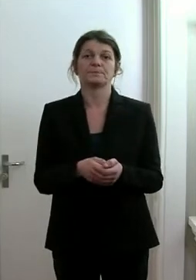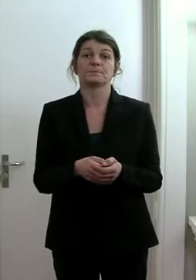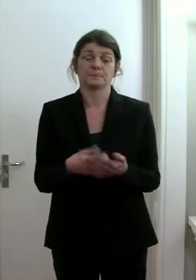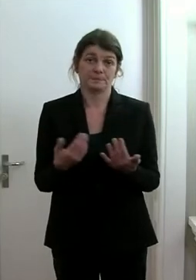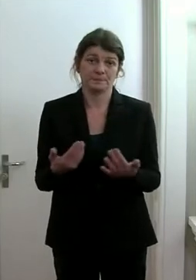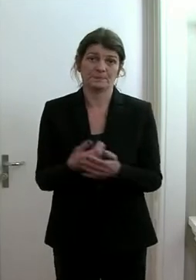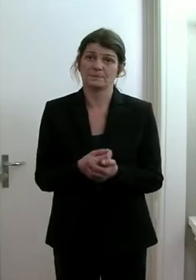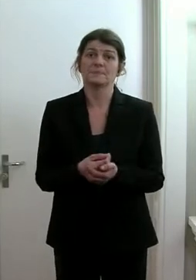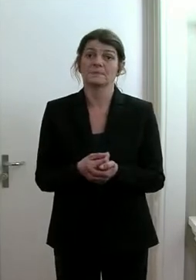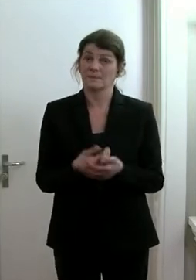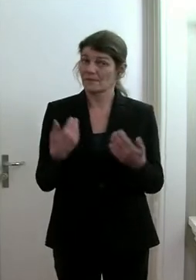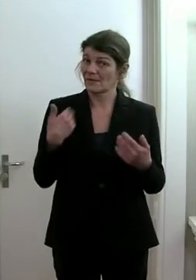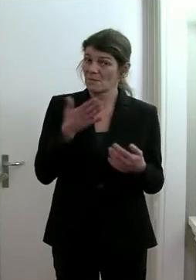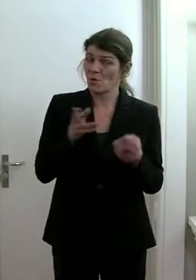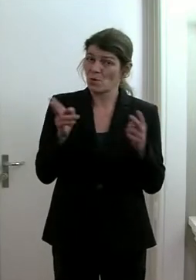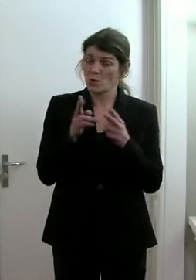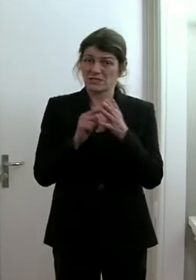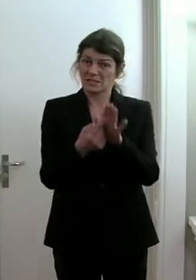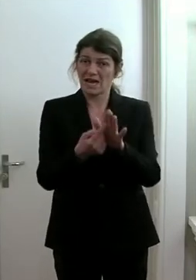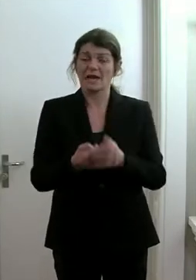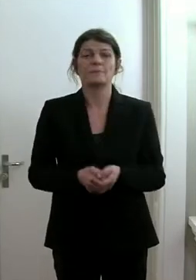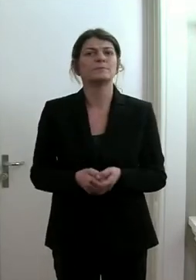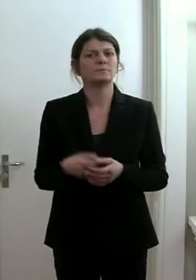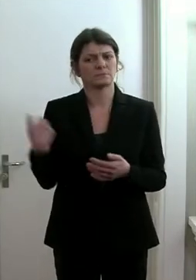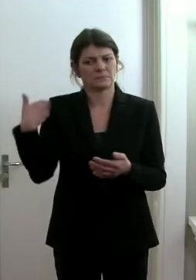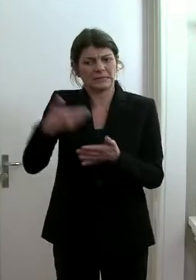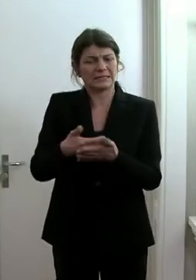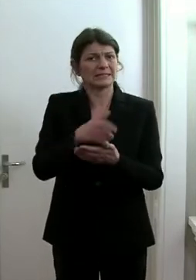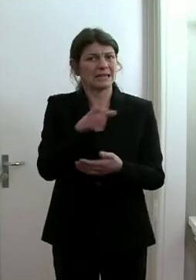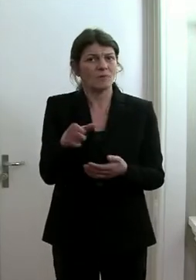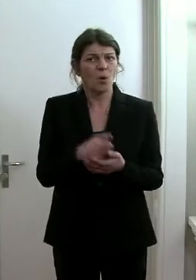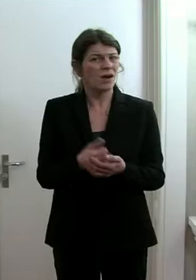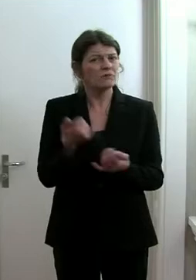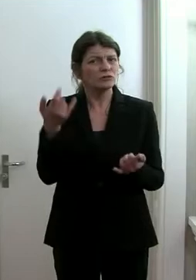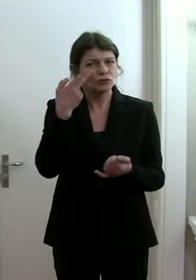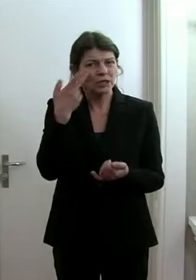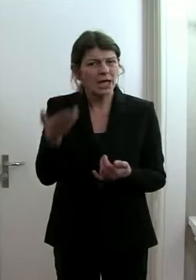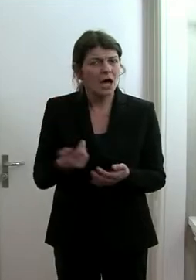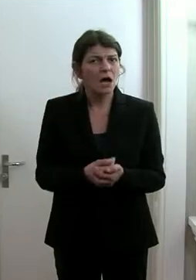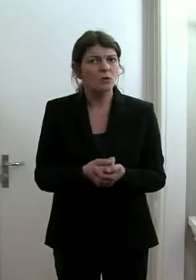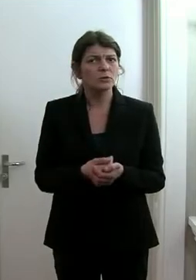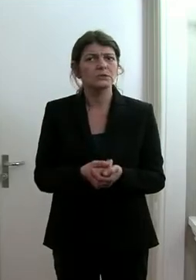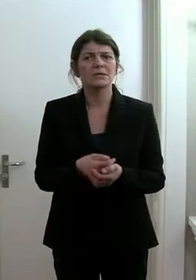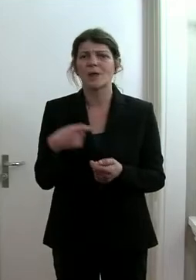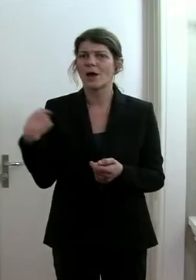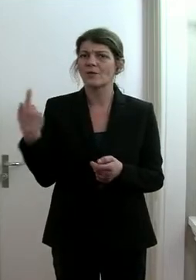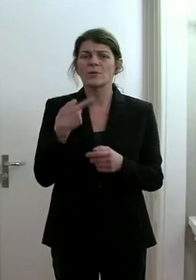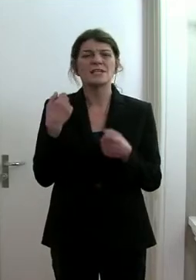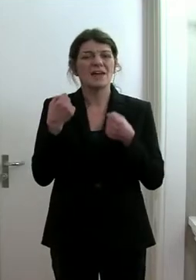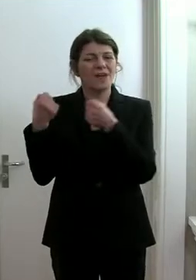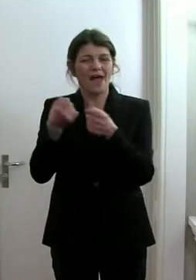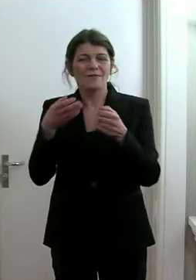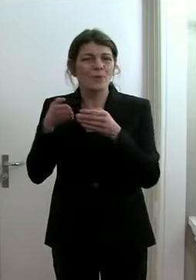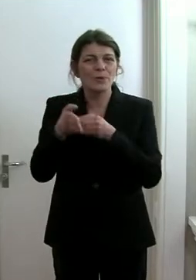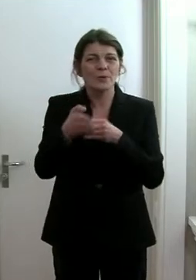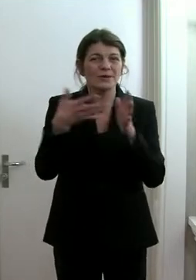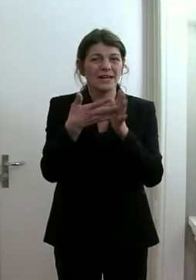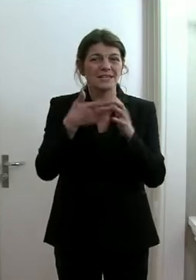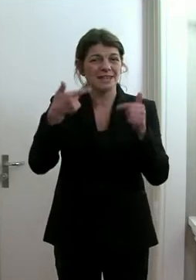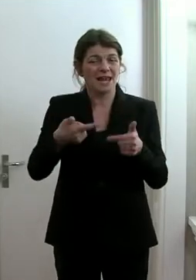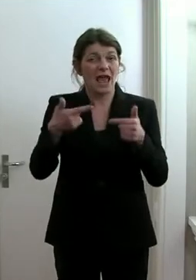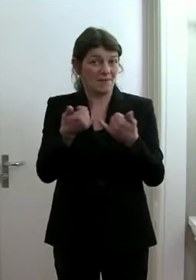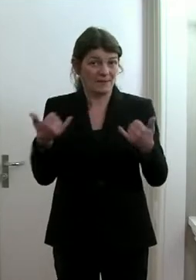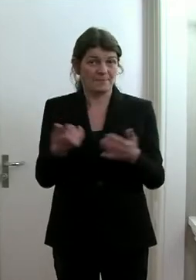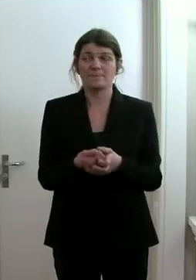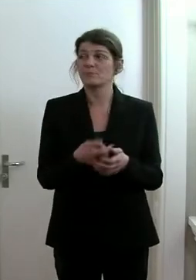Ich möchte nur kurz zeigen, wie sich die letzte Woche dargestellt hat in unserer Drive-Thru-Testanlage. Sie sehen